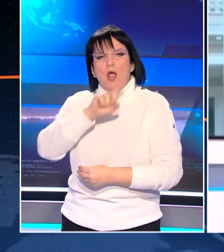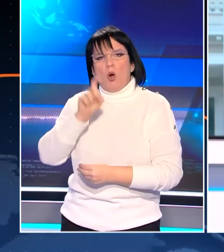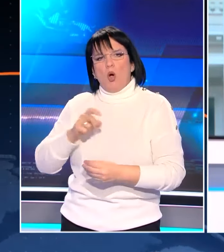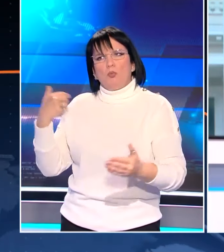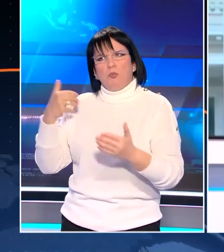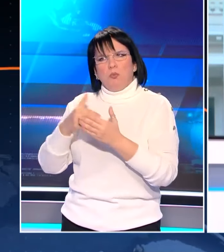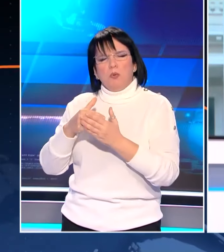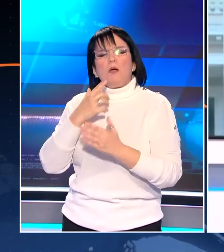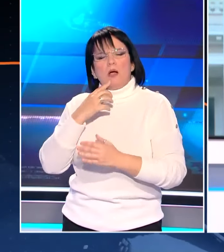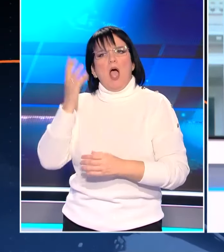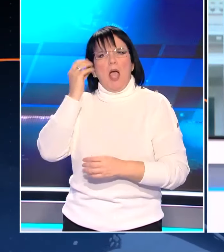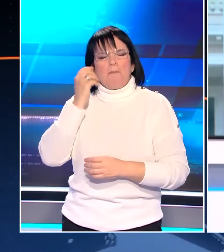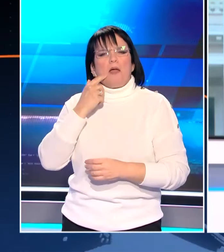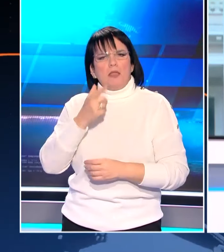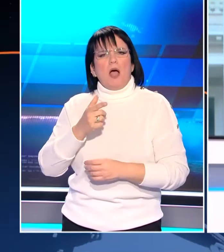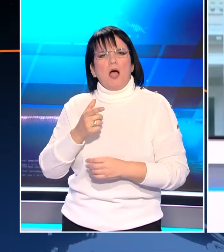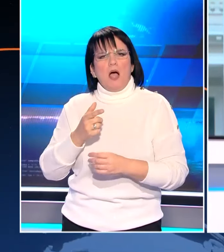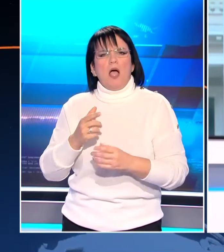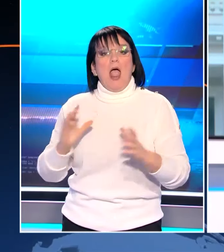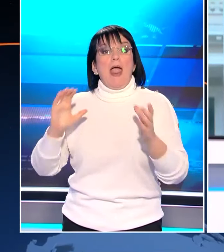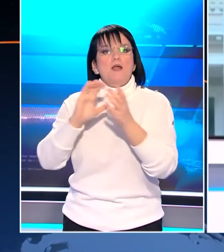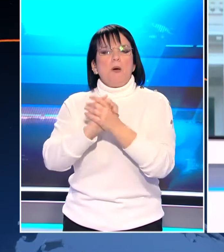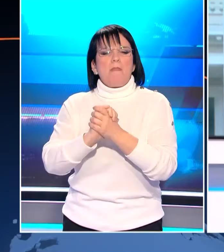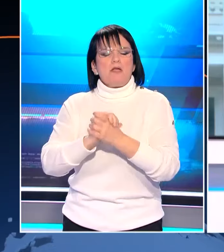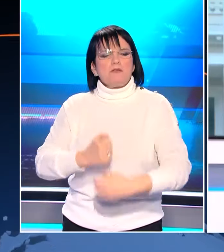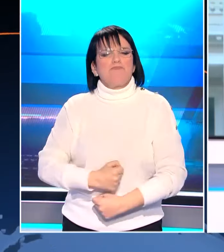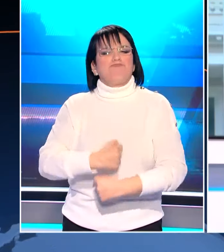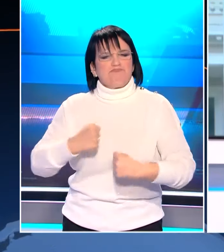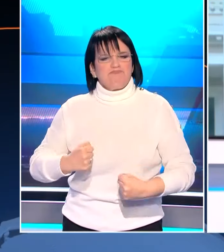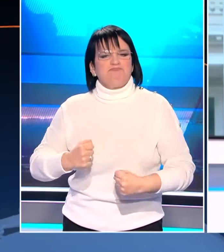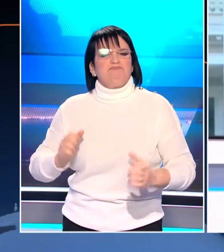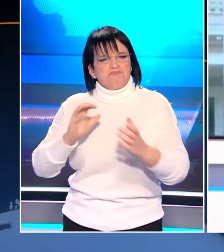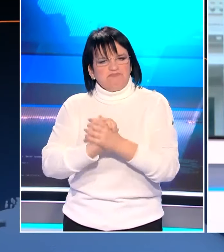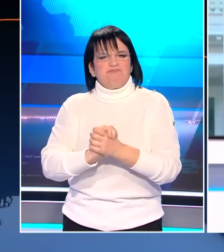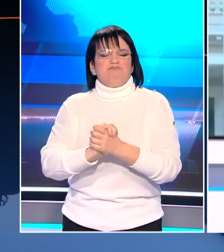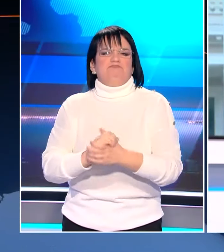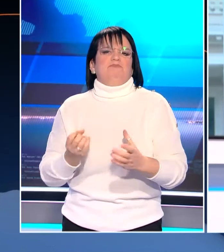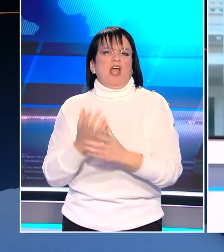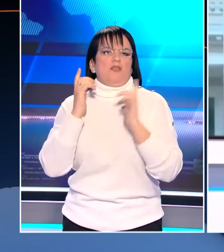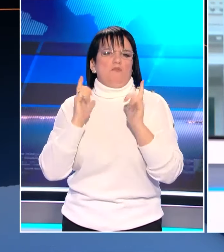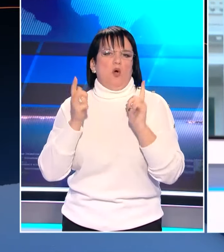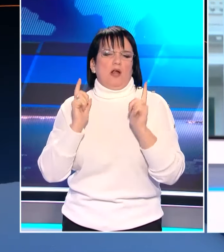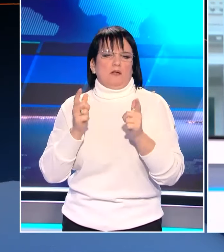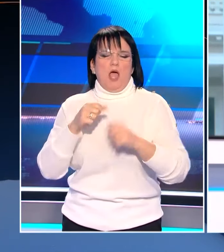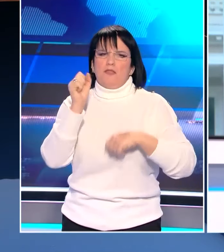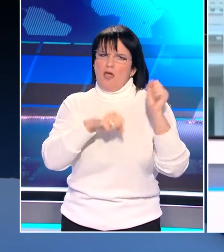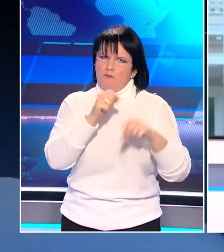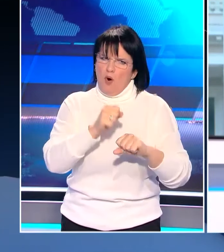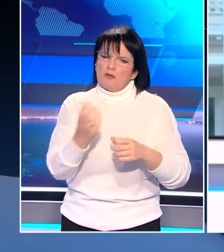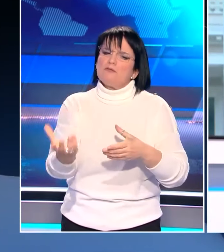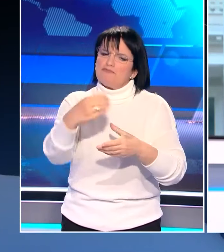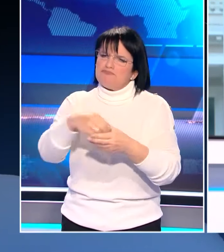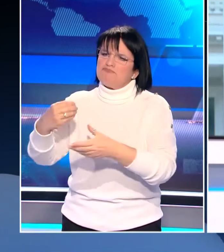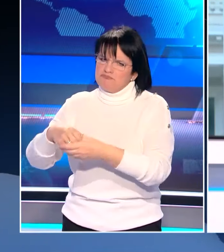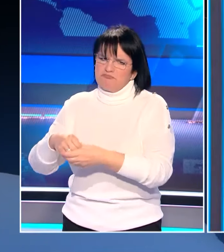φύγαμε από εκεί, πολύ πιο ενωμένοι, ακόμα και με όσα υπόθεκαν από αυτούς που διαφωνούσαν, από ό,τι όταν